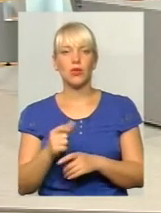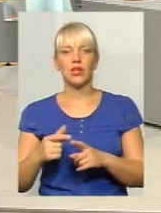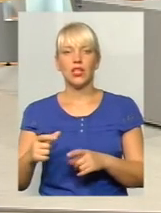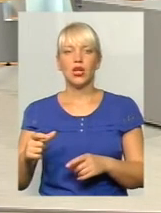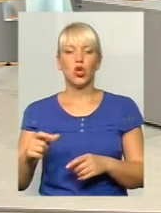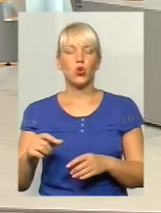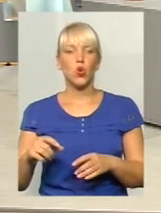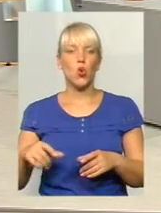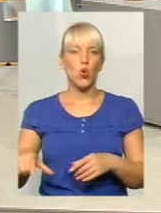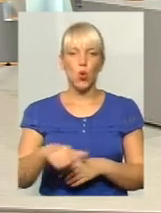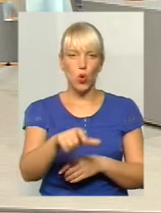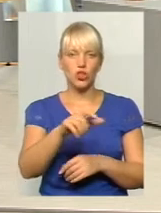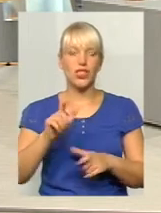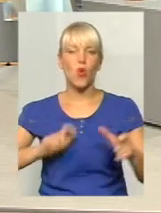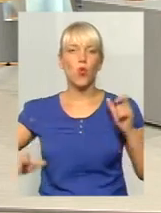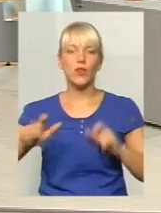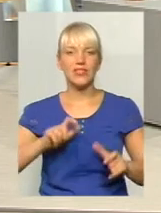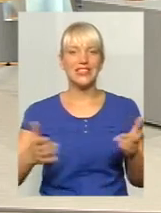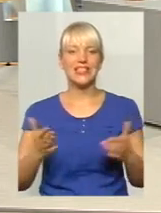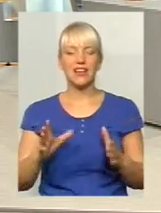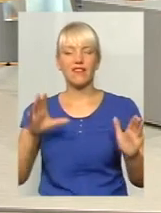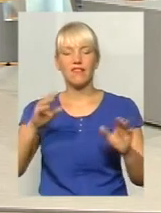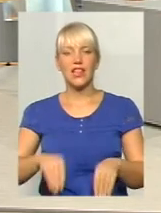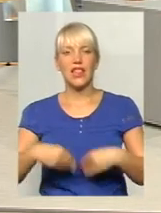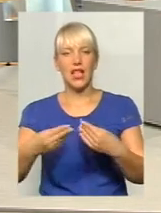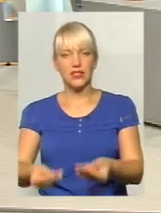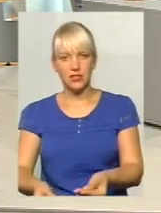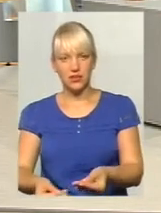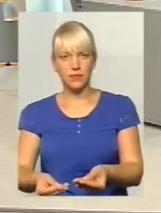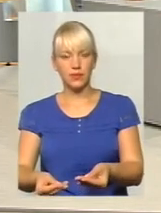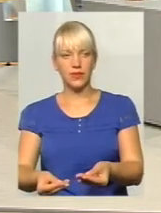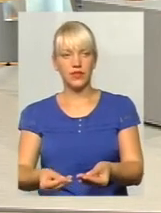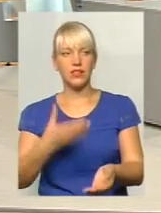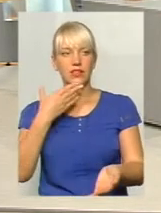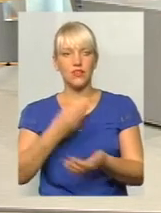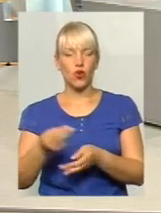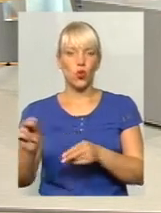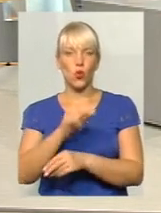університет, який внес свої